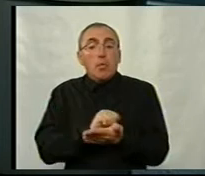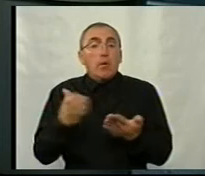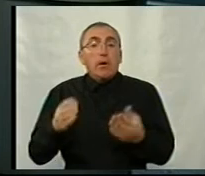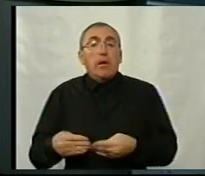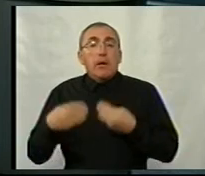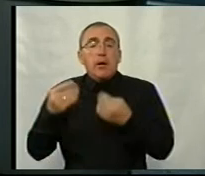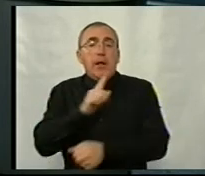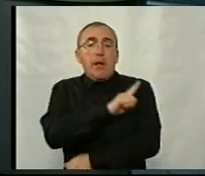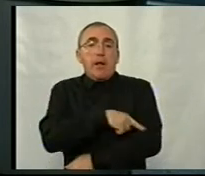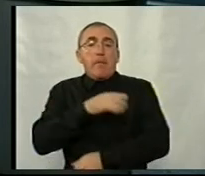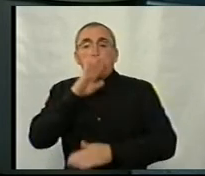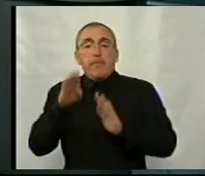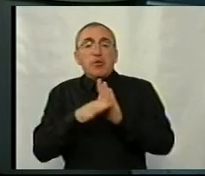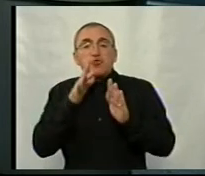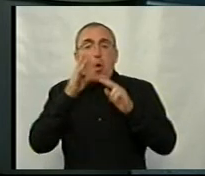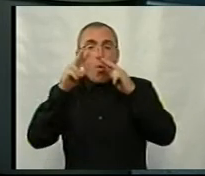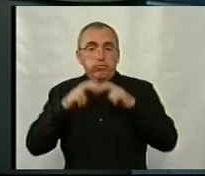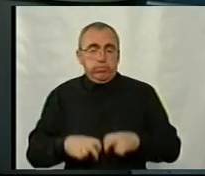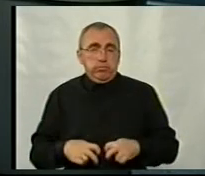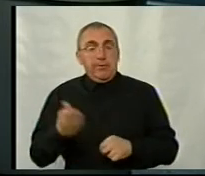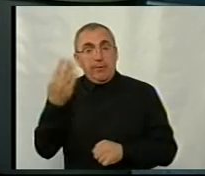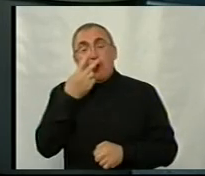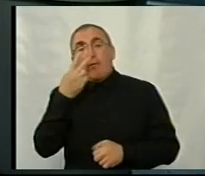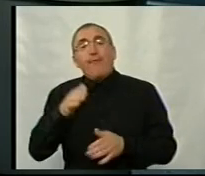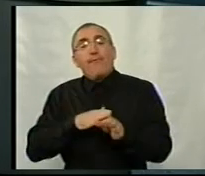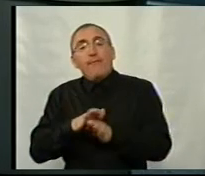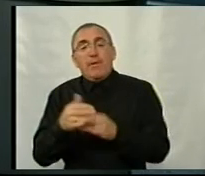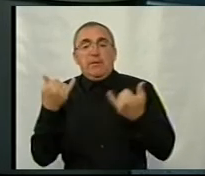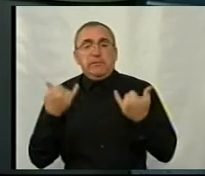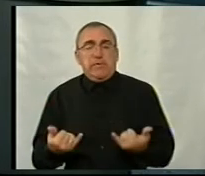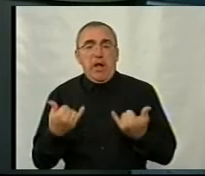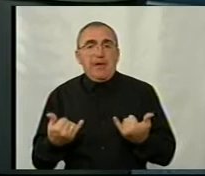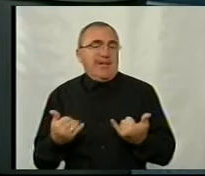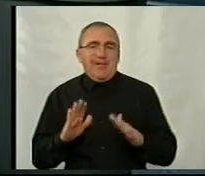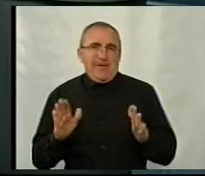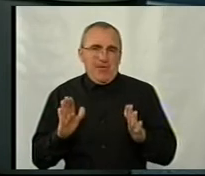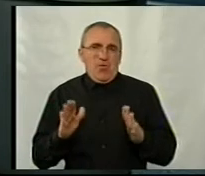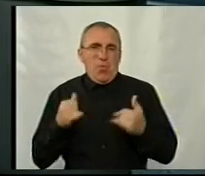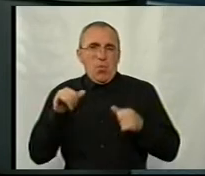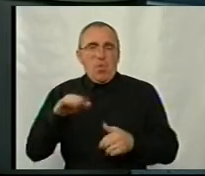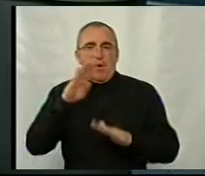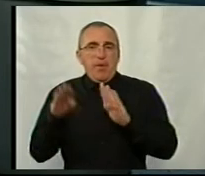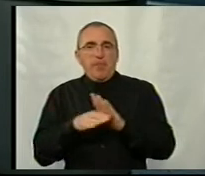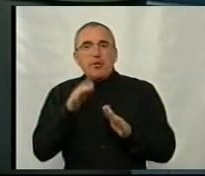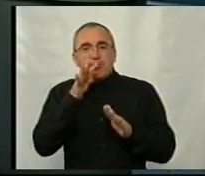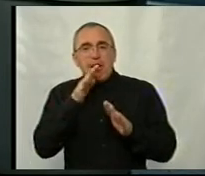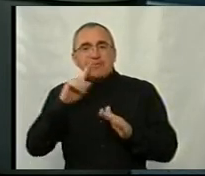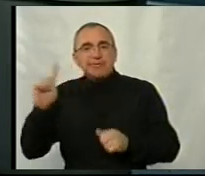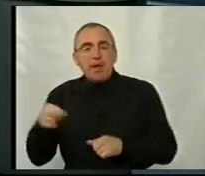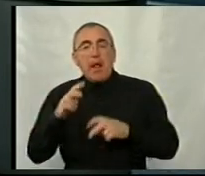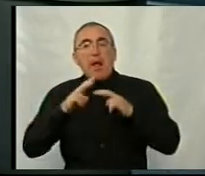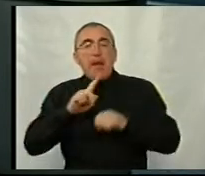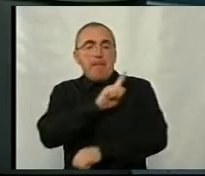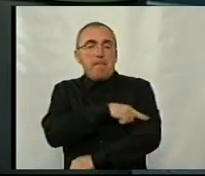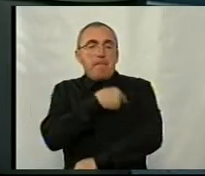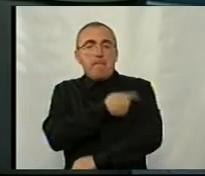надала лікарня під час обстеження. Давайте подивимося, як відбувається зараз, ну, не зараз, під час весняного призову, «Медогляд» в